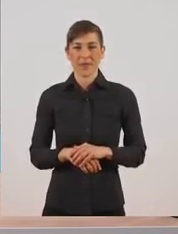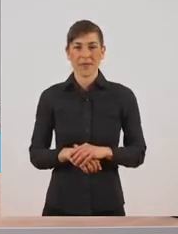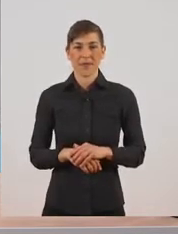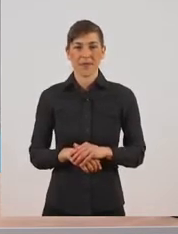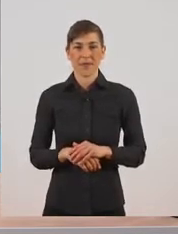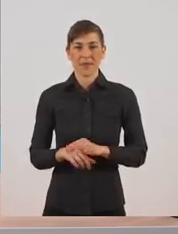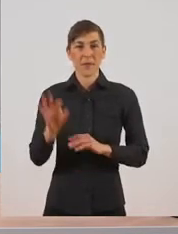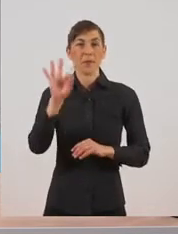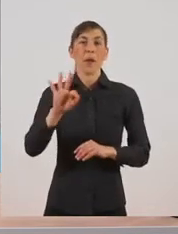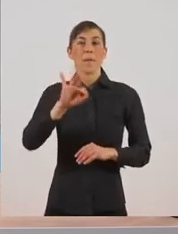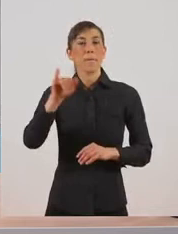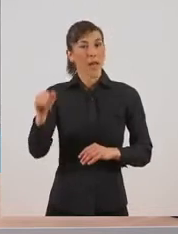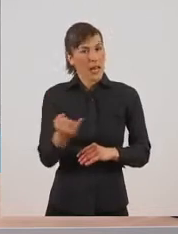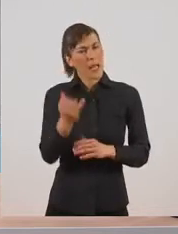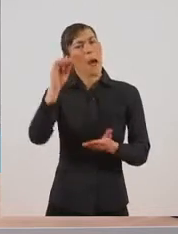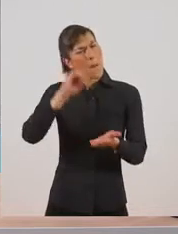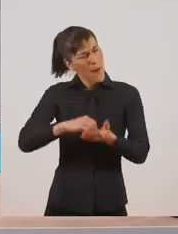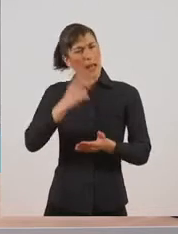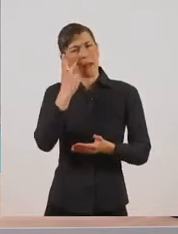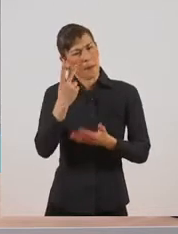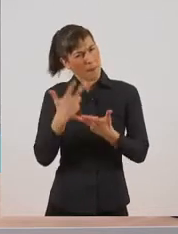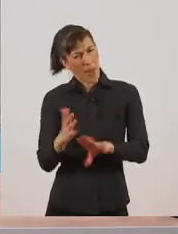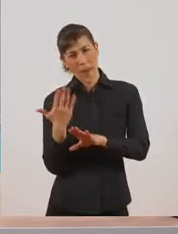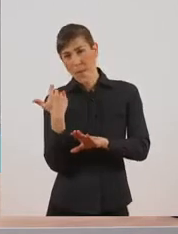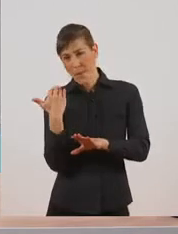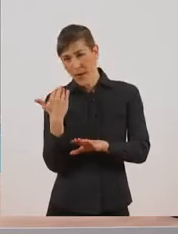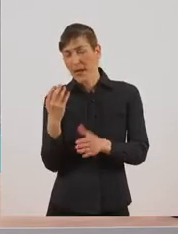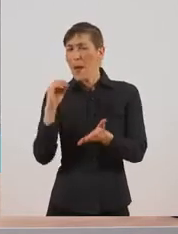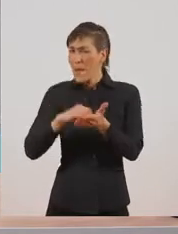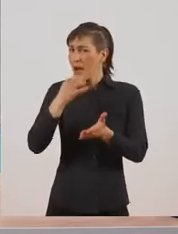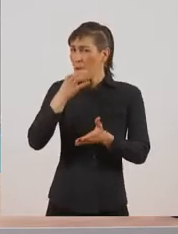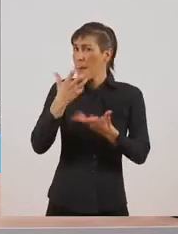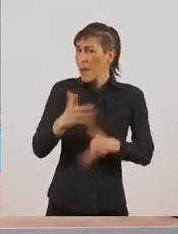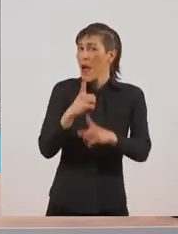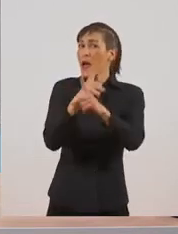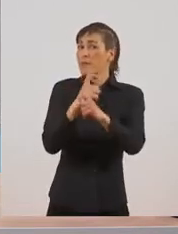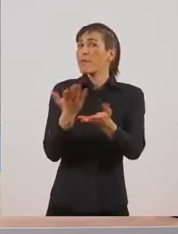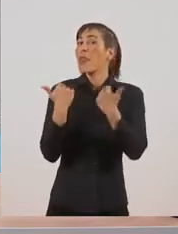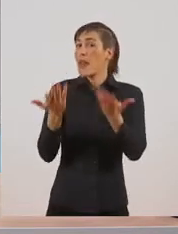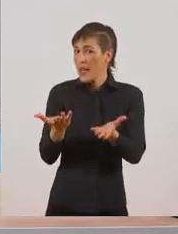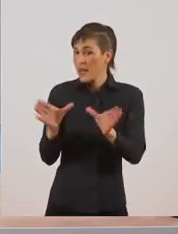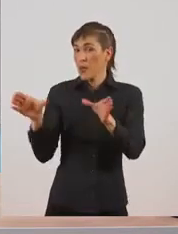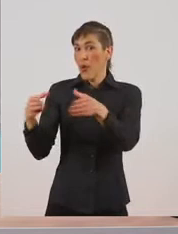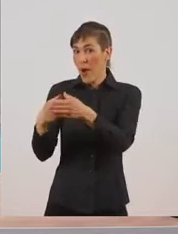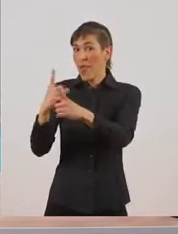Την μέλισσα η οποία και αυτή όπως είδαμε πριν δεν έχει σπονδυλική στήλη, άρα ανήκει στα σπονδυλα.